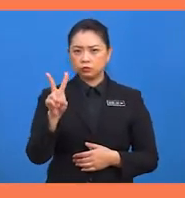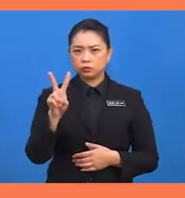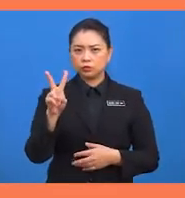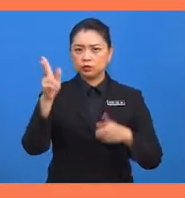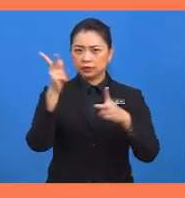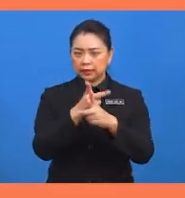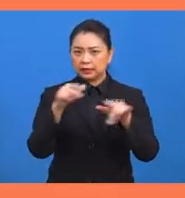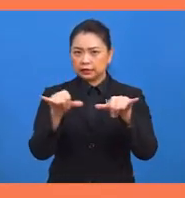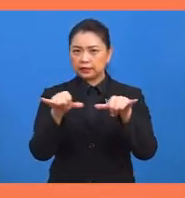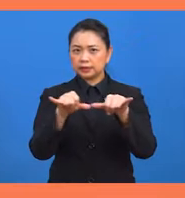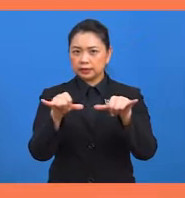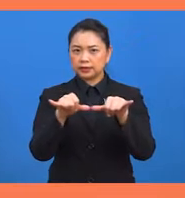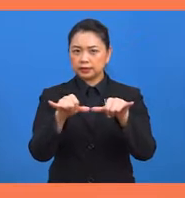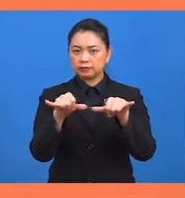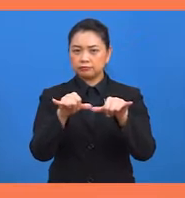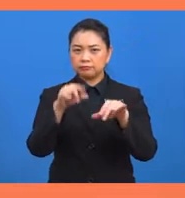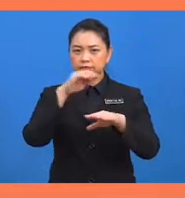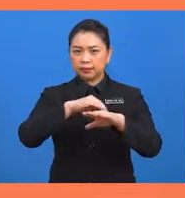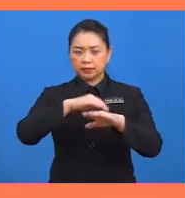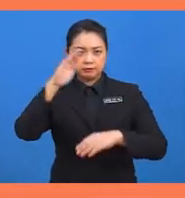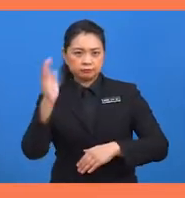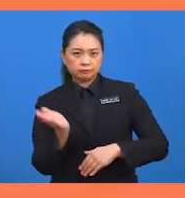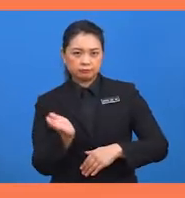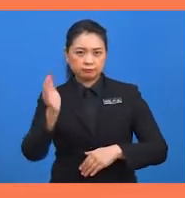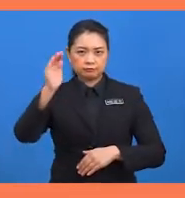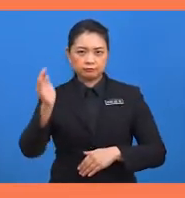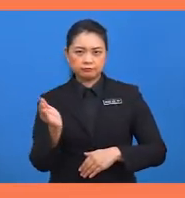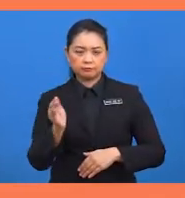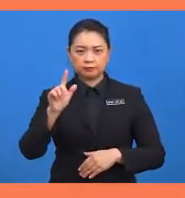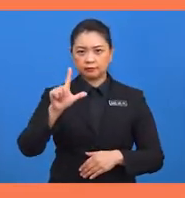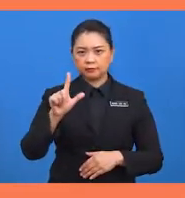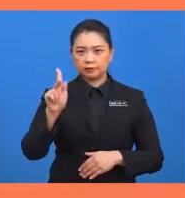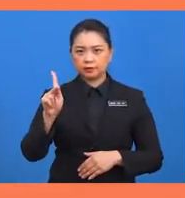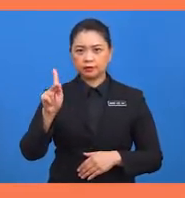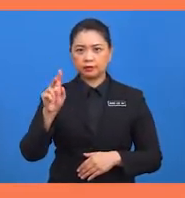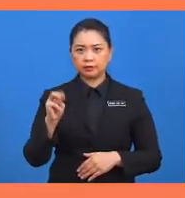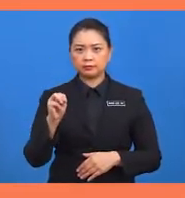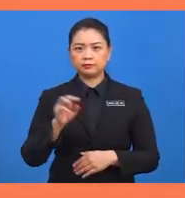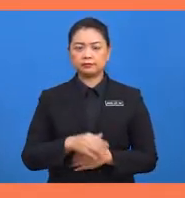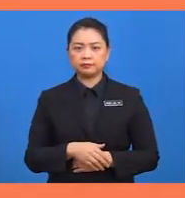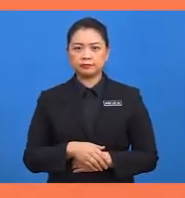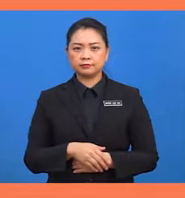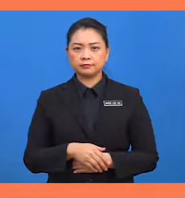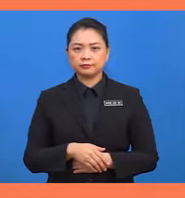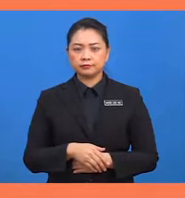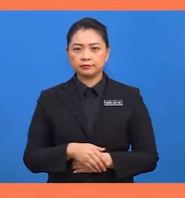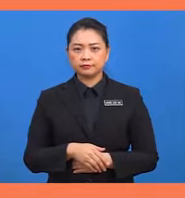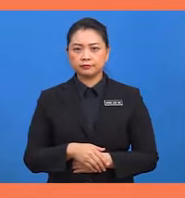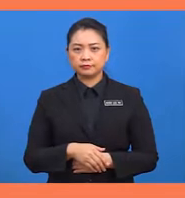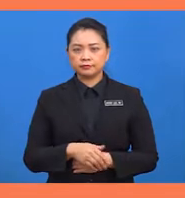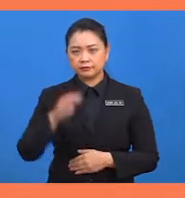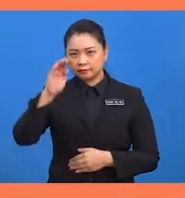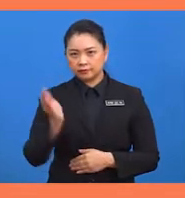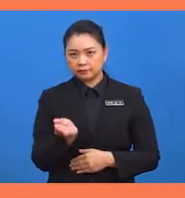dua kali saiz sudut pada lilitan bulatan sudut LKN yang dicangkum oleh